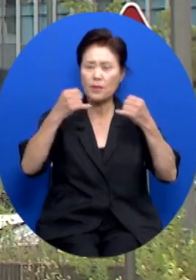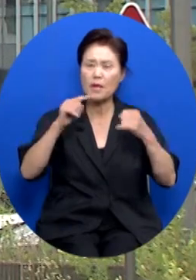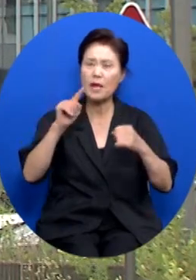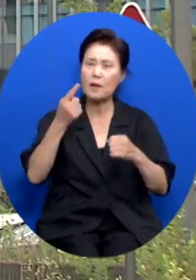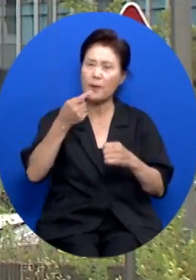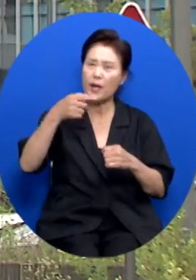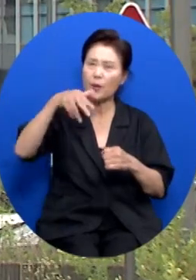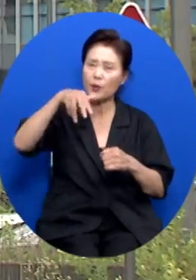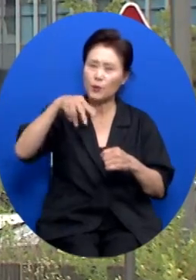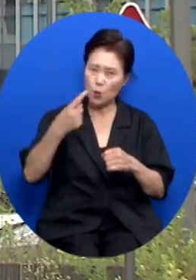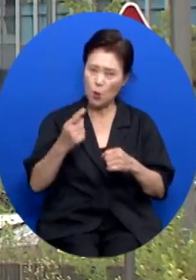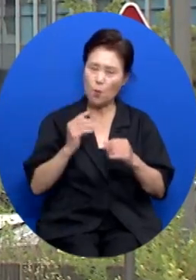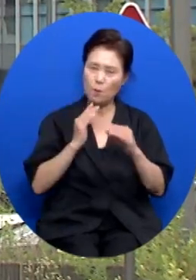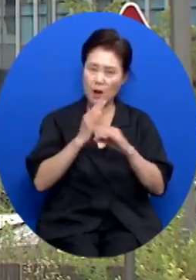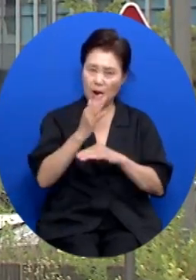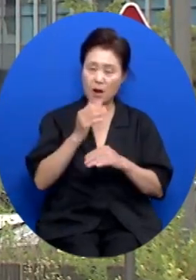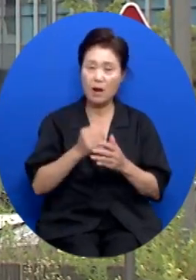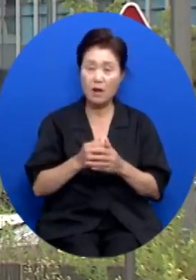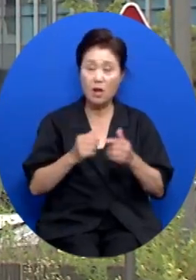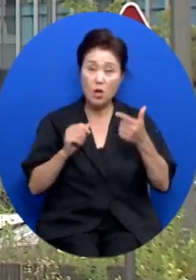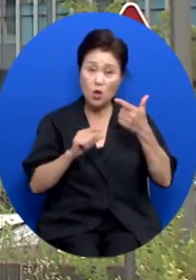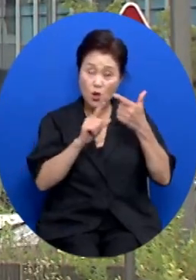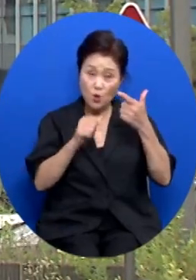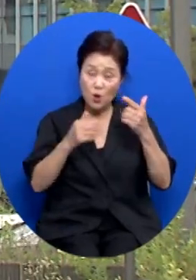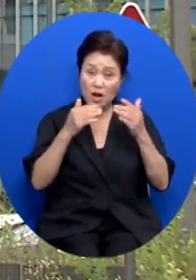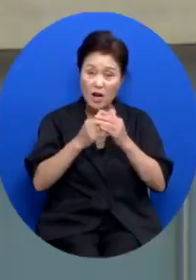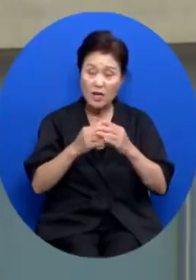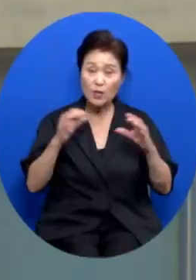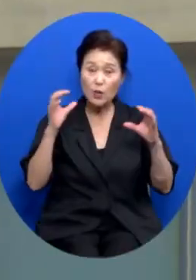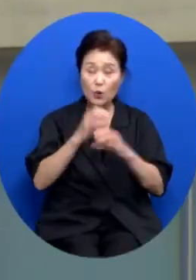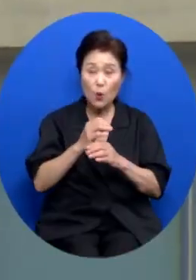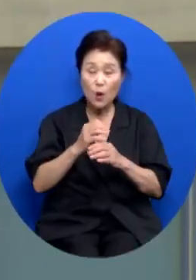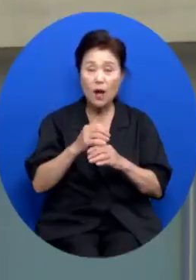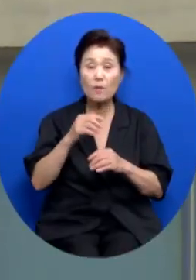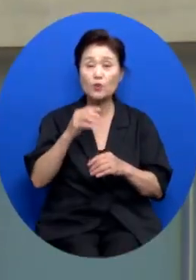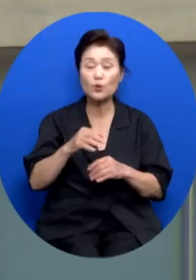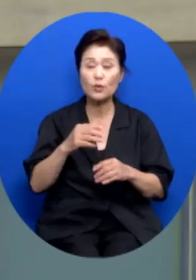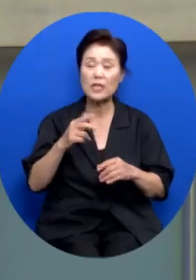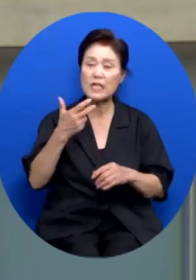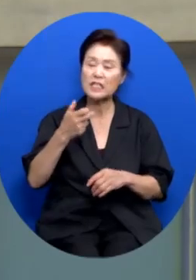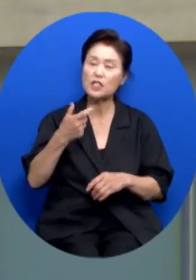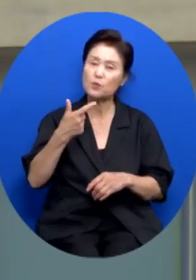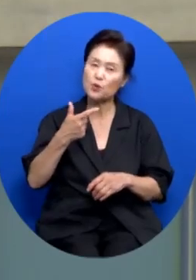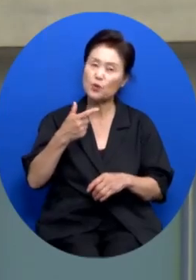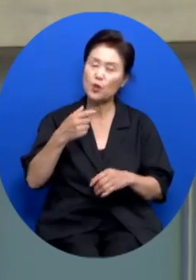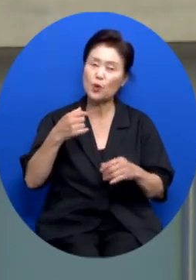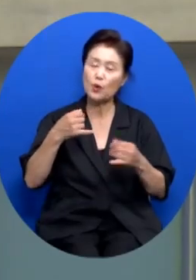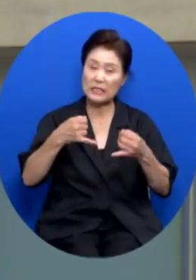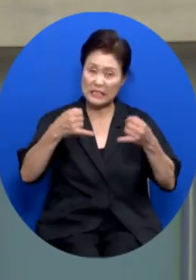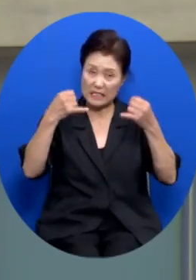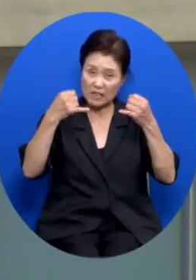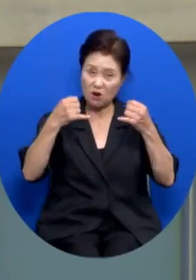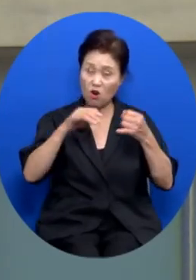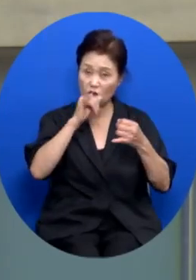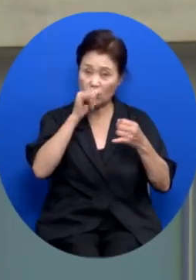기획재정부에 따르면 올해 6월까지 통합재정수지는 76조 원 적자를 기록했으며, 정부의 실질적인